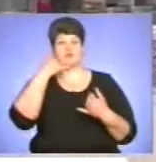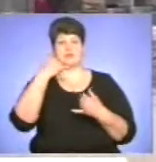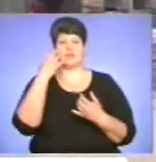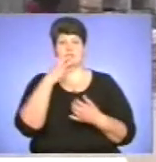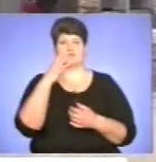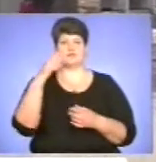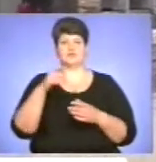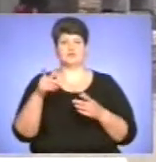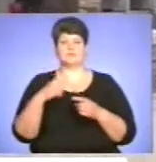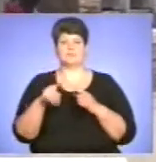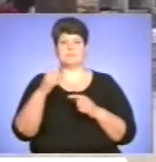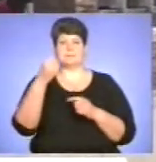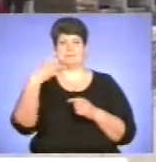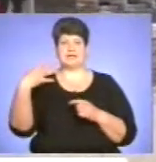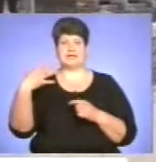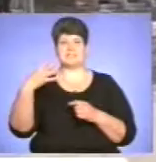лінію 1580.